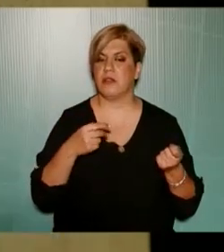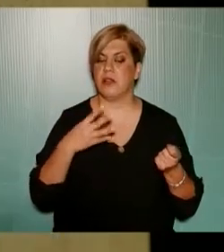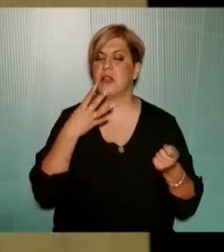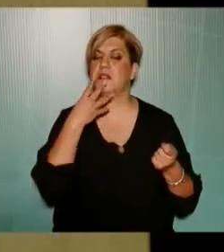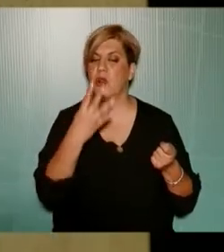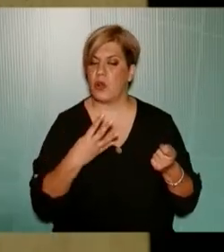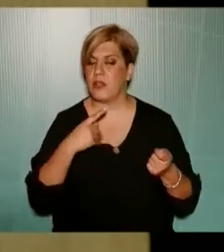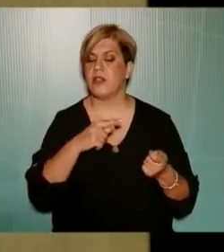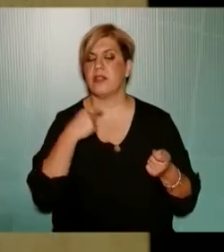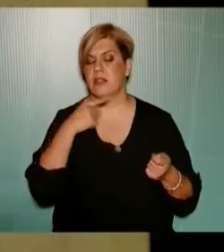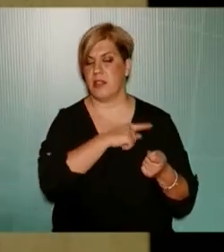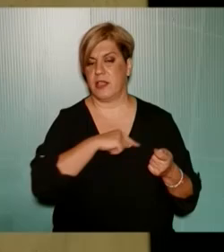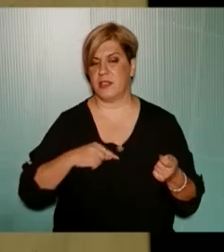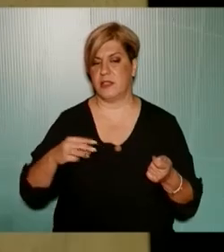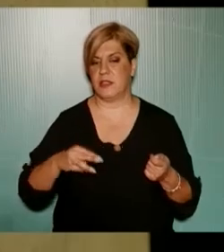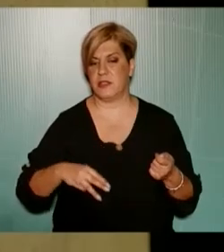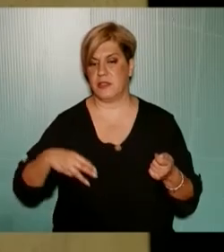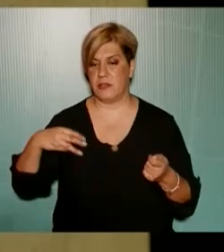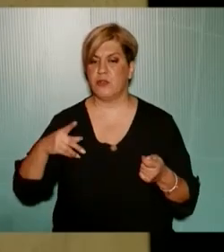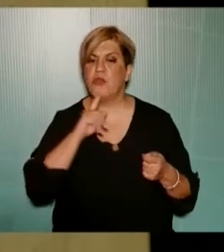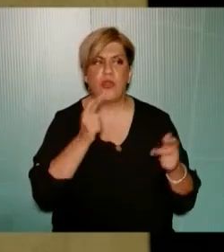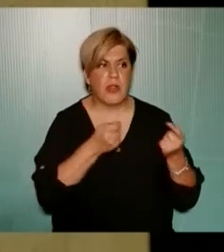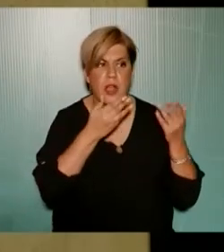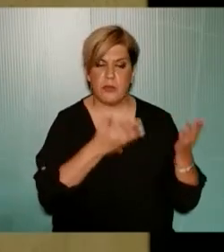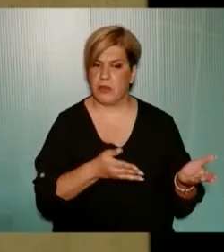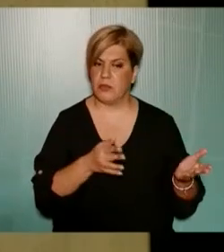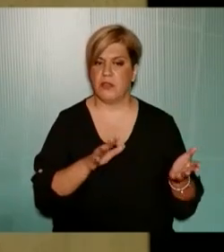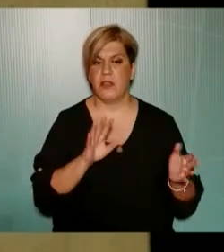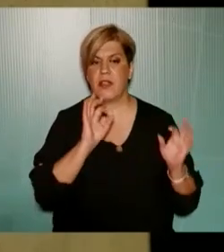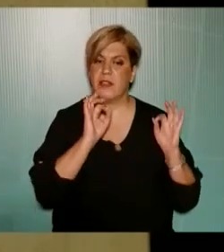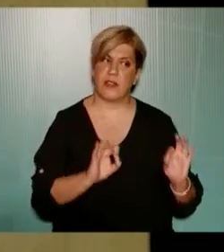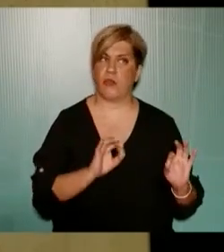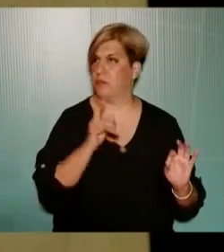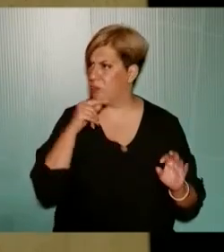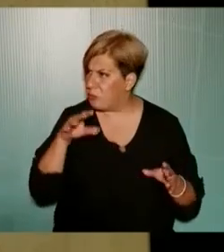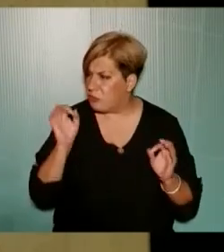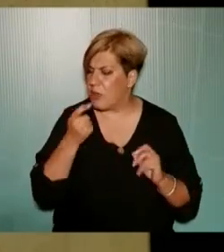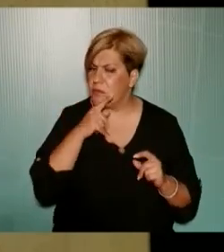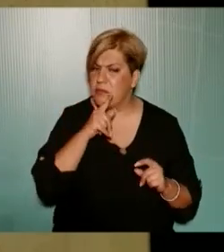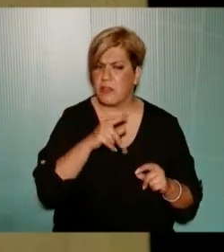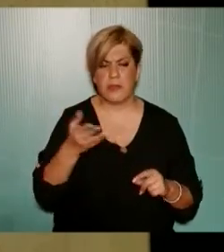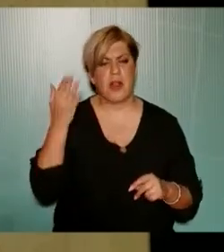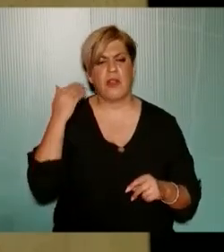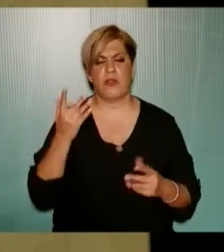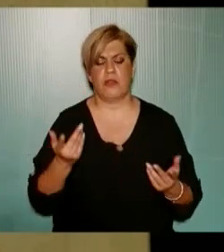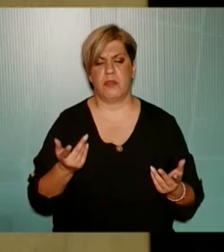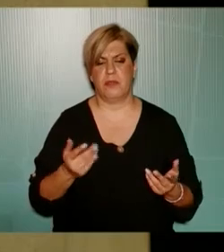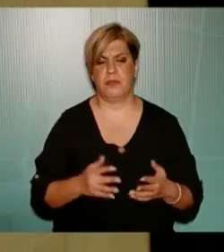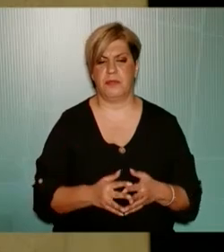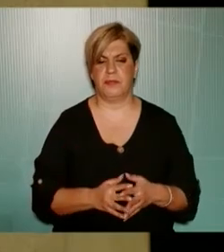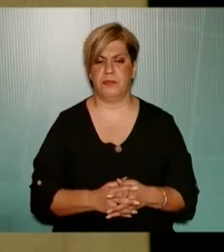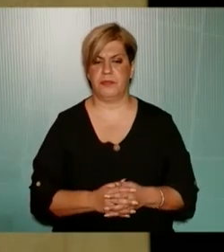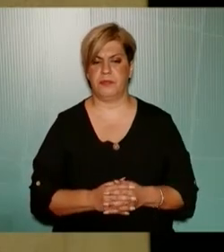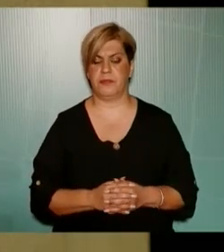τέσσερα χρόνια της δίκησης ΣΕΡΒΑ δεν το κάνουμε ακριβώς έτσι και δεν το κάναμε και στο παρελθόν για άλλα ζητήματα